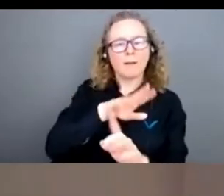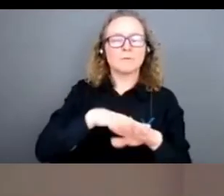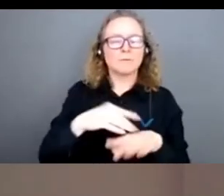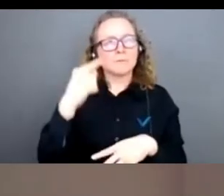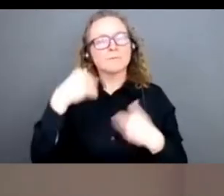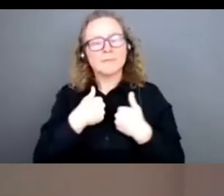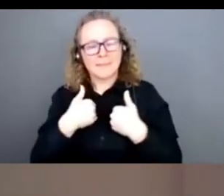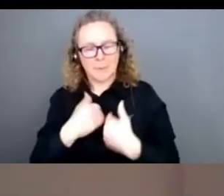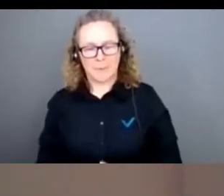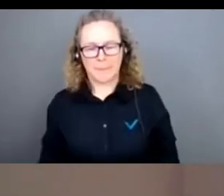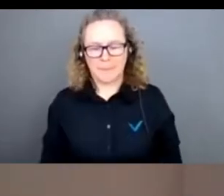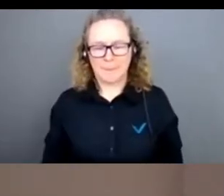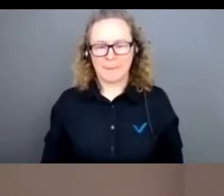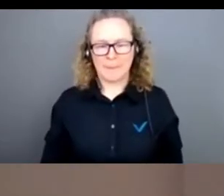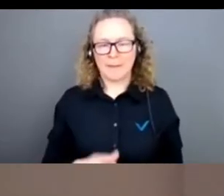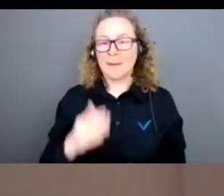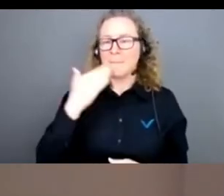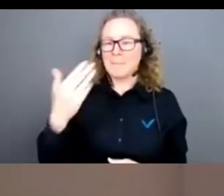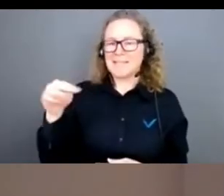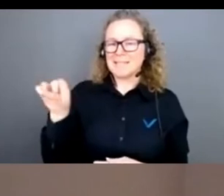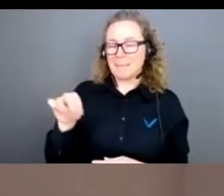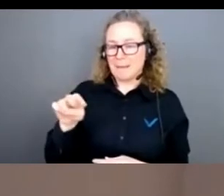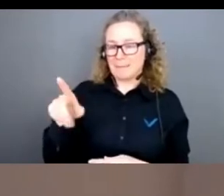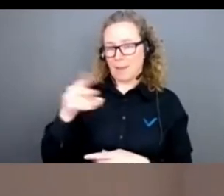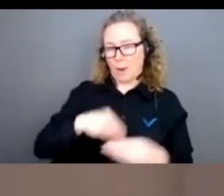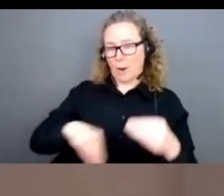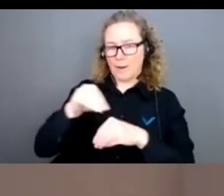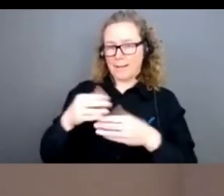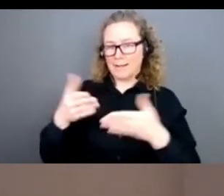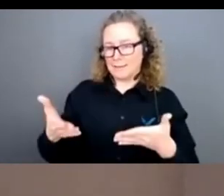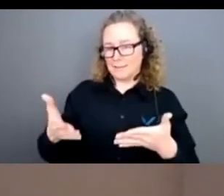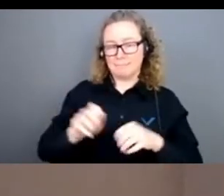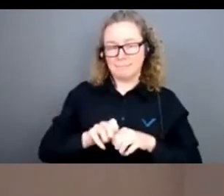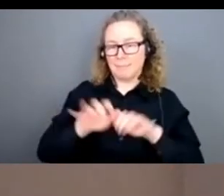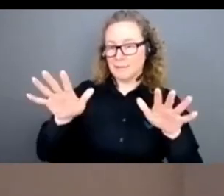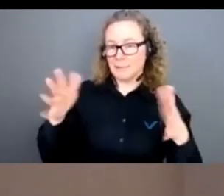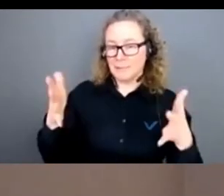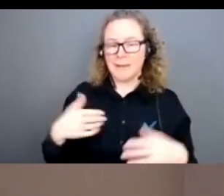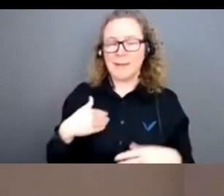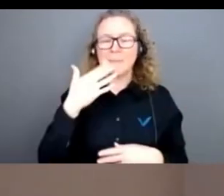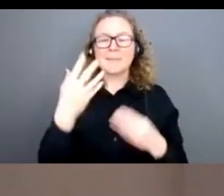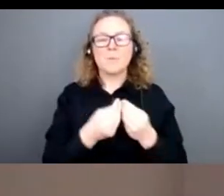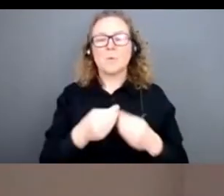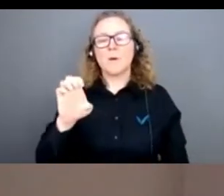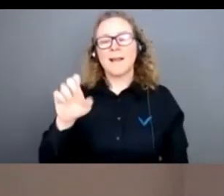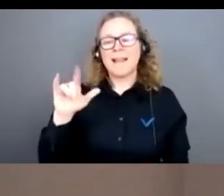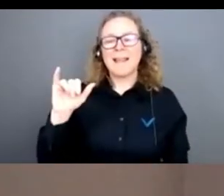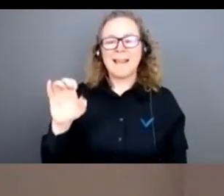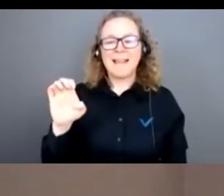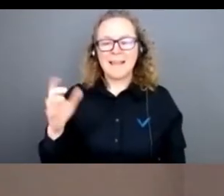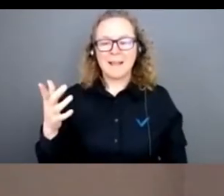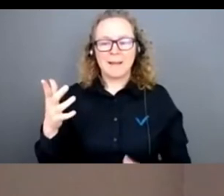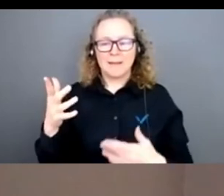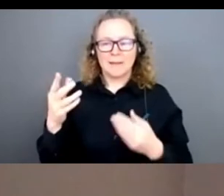Martin. Merci Martin pour l'organisation de ce lancement. Merci aussi beaucoup à Elie qui a joué un rôle important dans cette